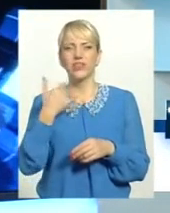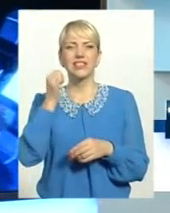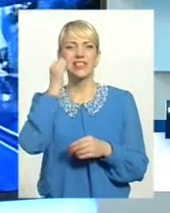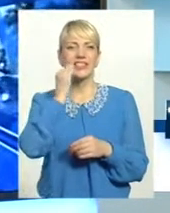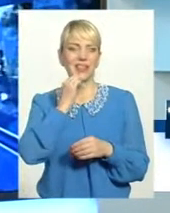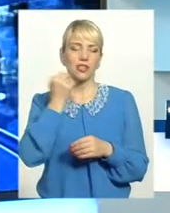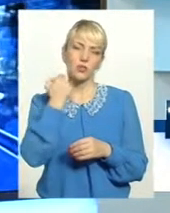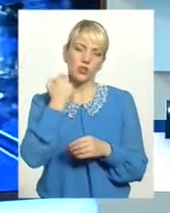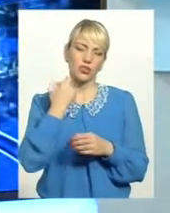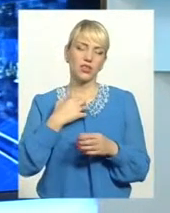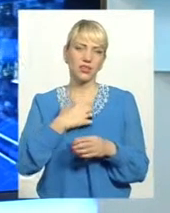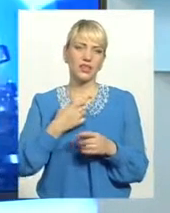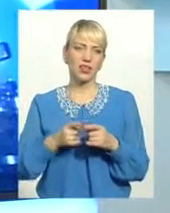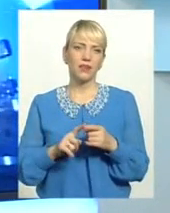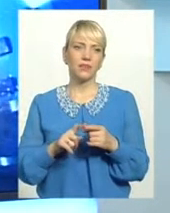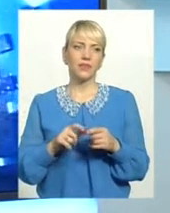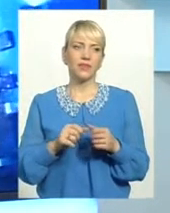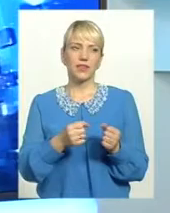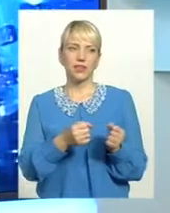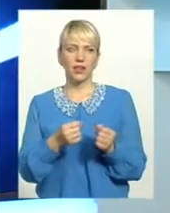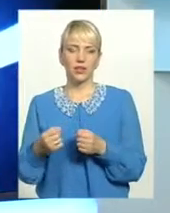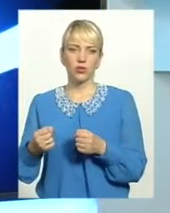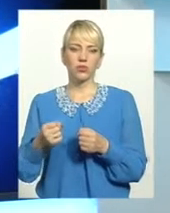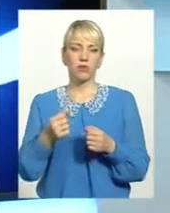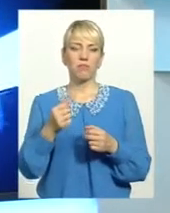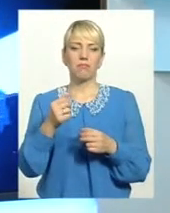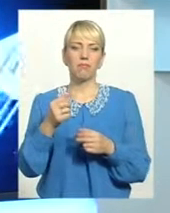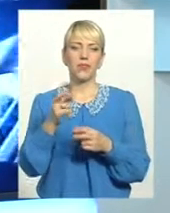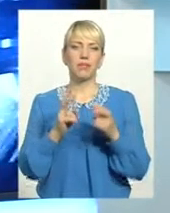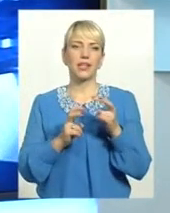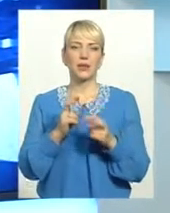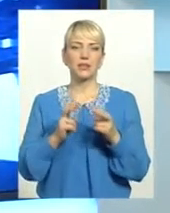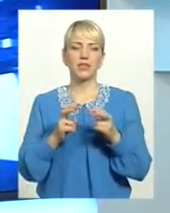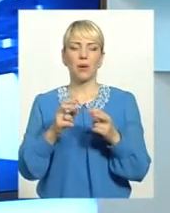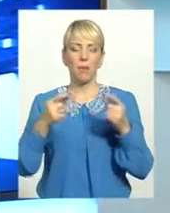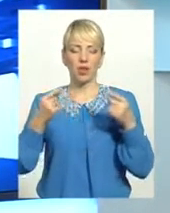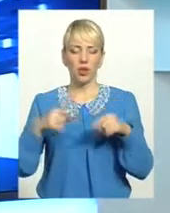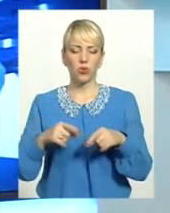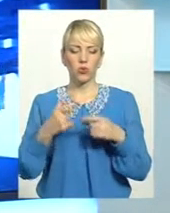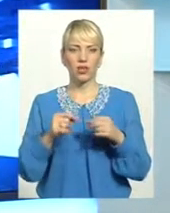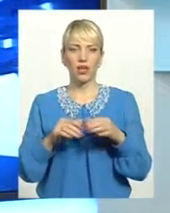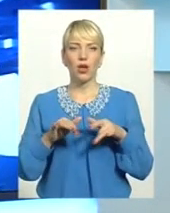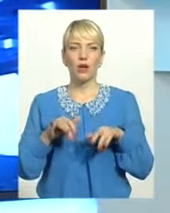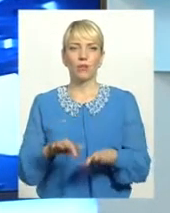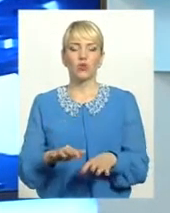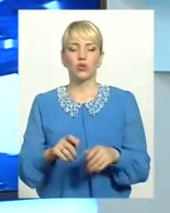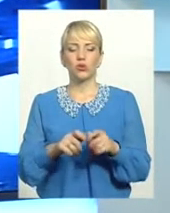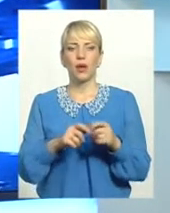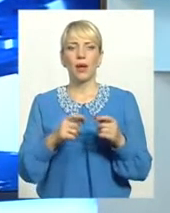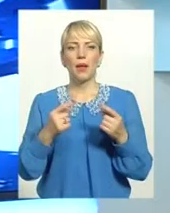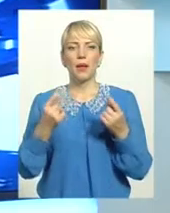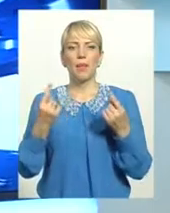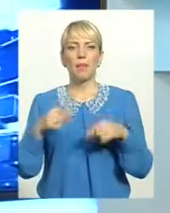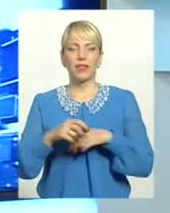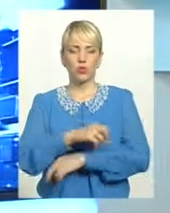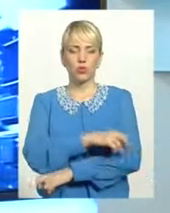В основному це тягнуть у нас підприємства банкрути, де процедура банкрутства тягнеться дуже довго і неможливо зараз